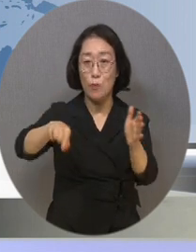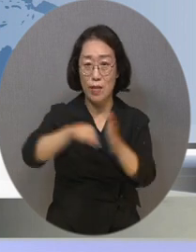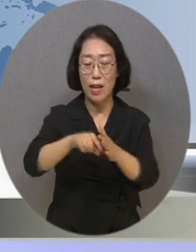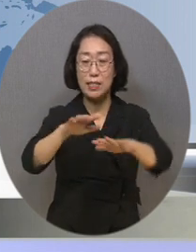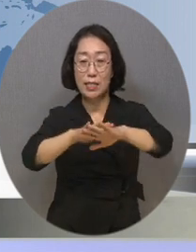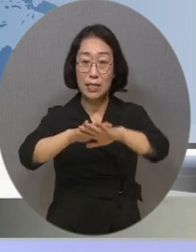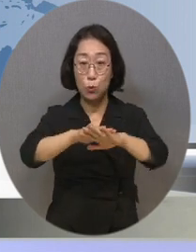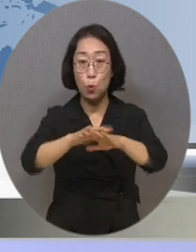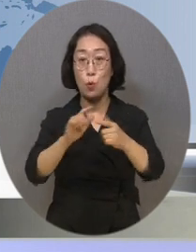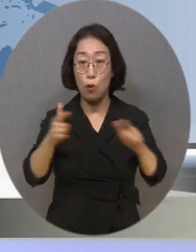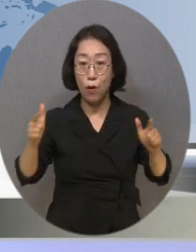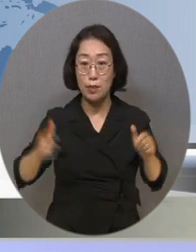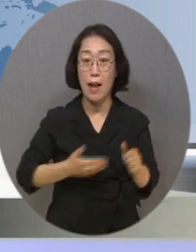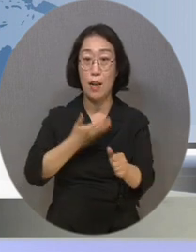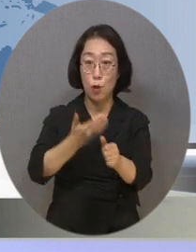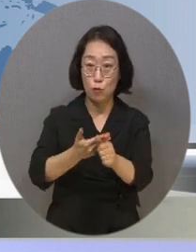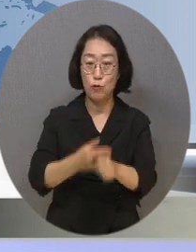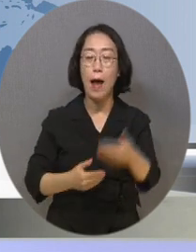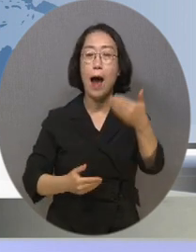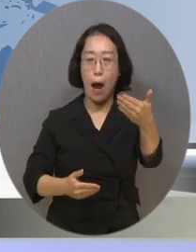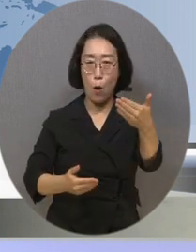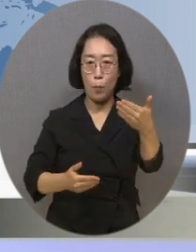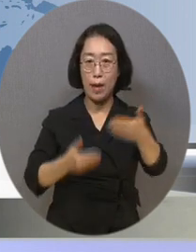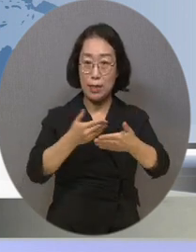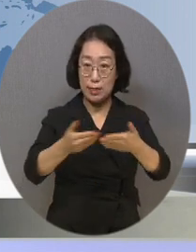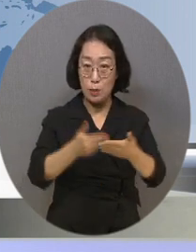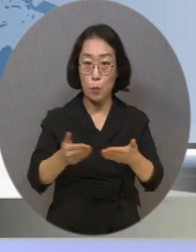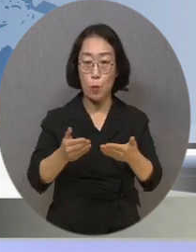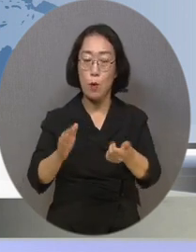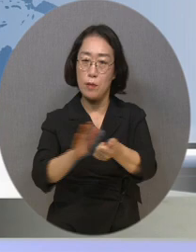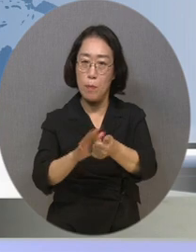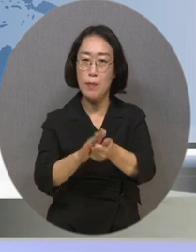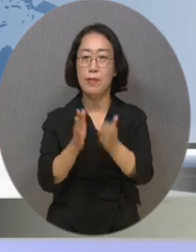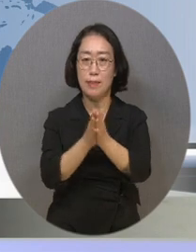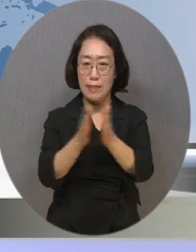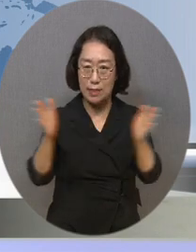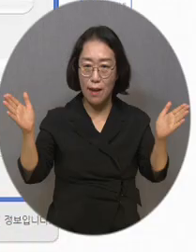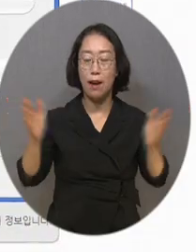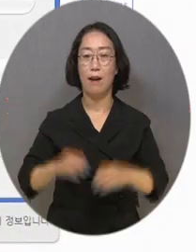소통상황과 통제정보 등 9개 지도에 대한 서비스를 제공합니다.